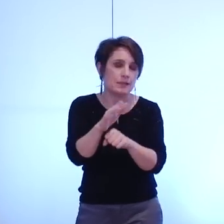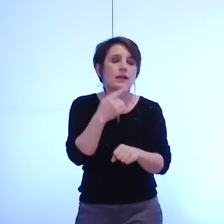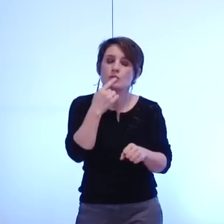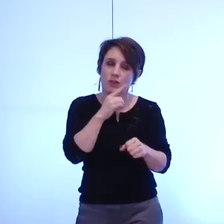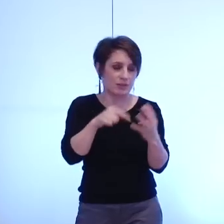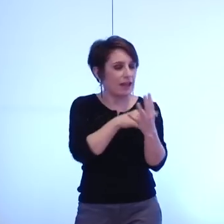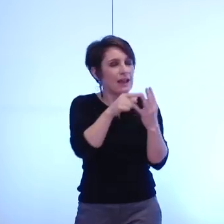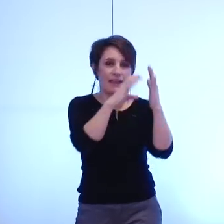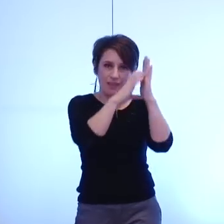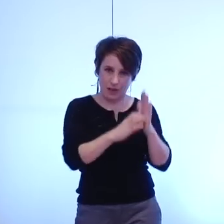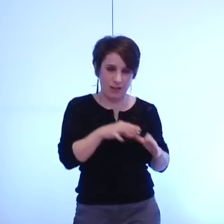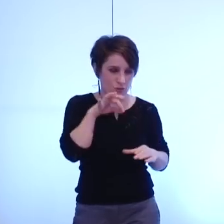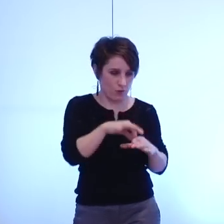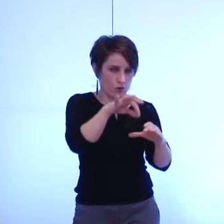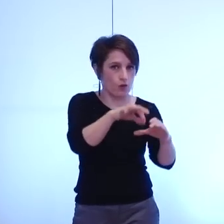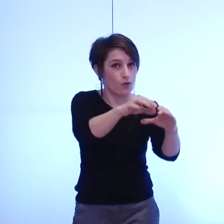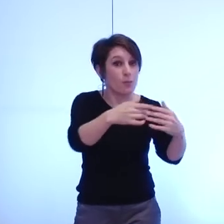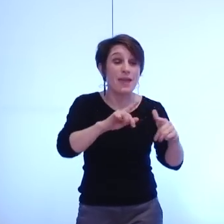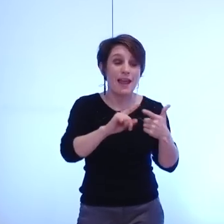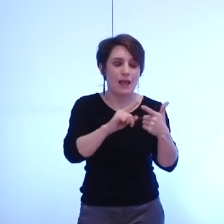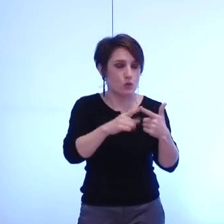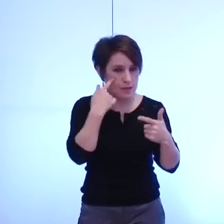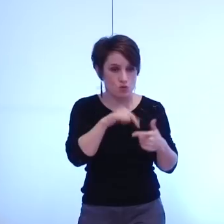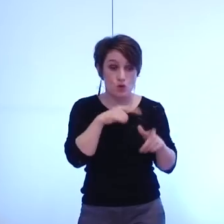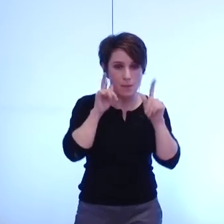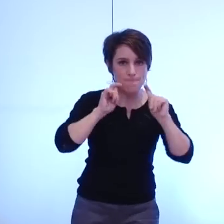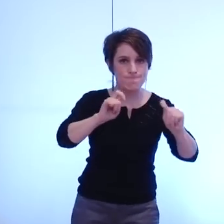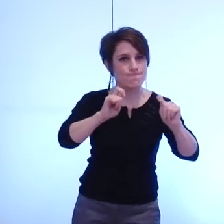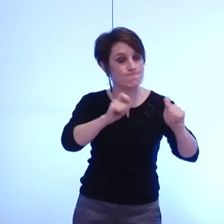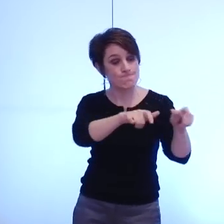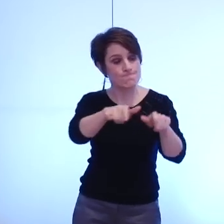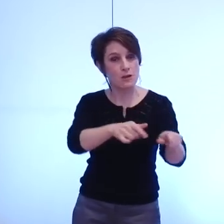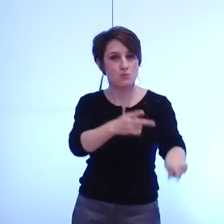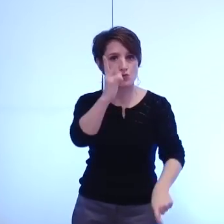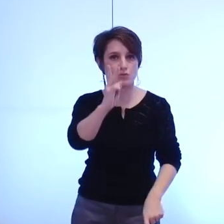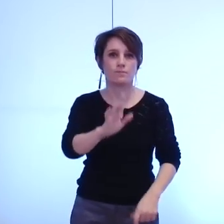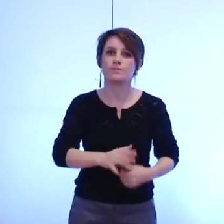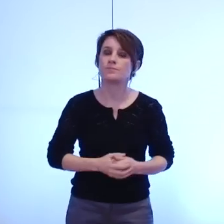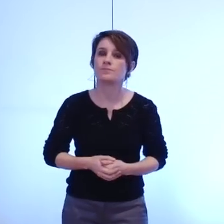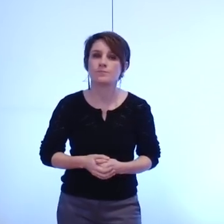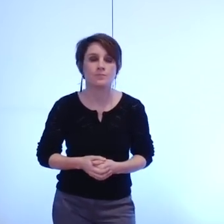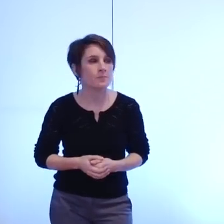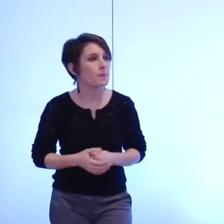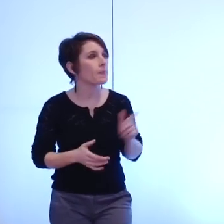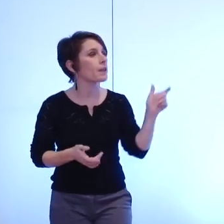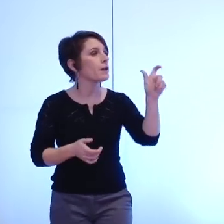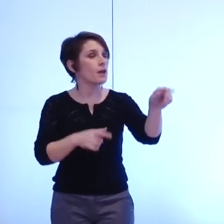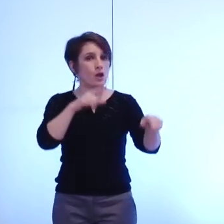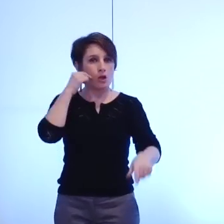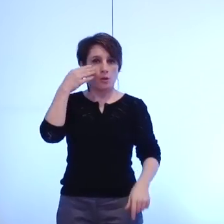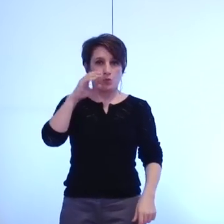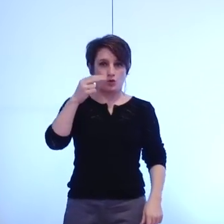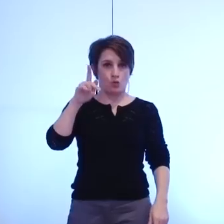délibérations avec une intervention plus importante pour la suivante merci monsieur Montgaburu peut-être quelques réponses